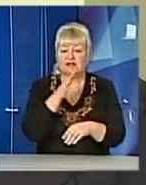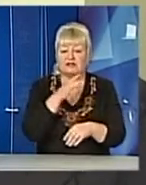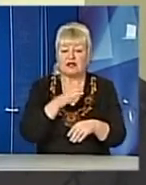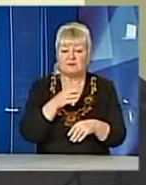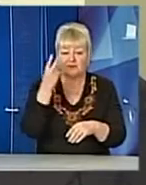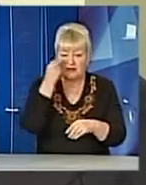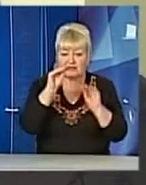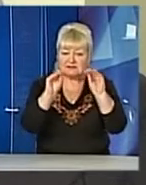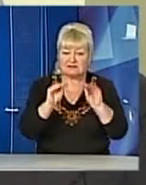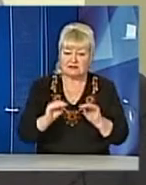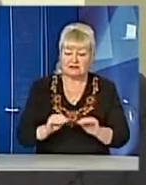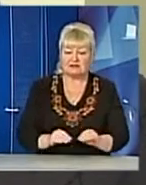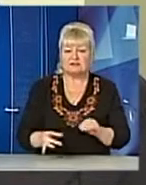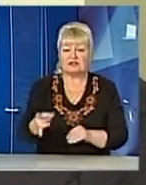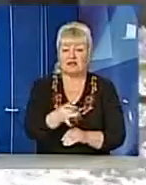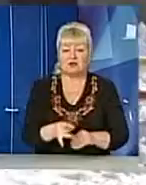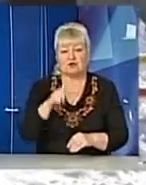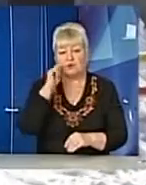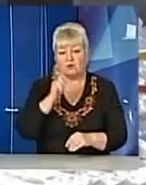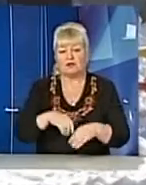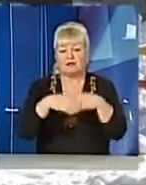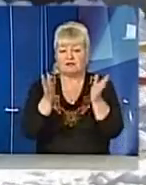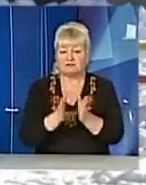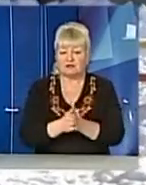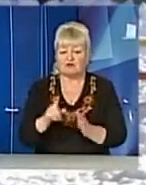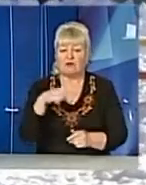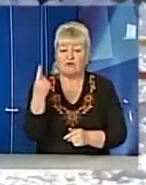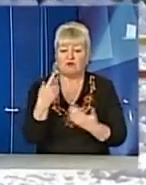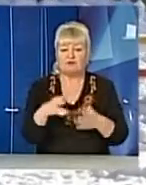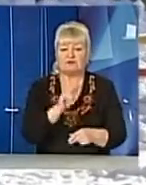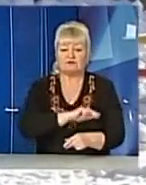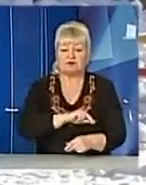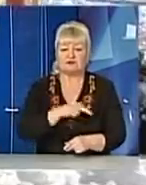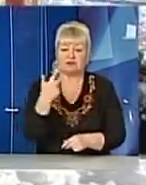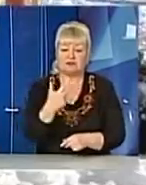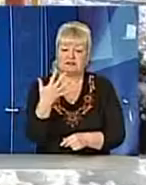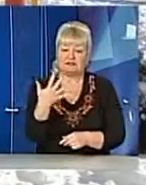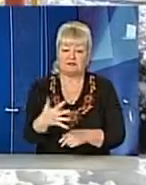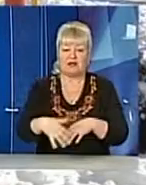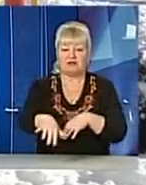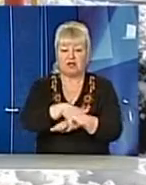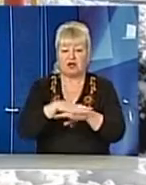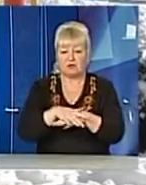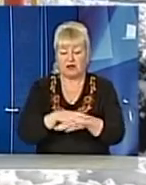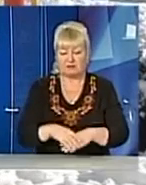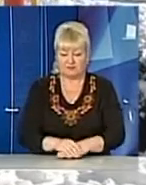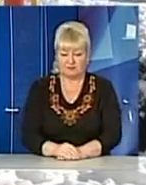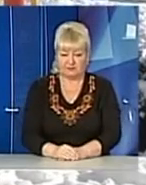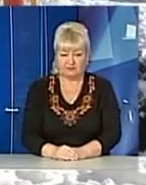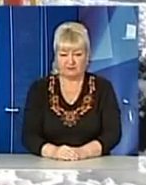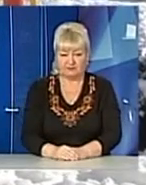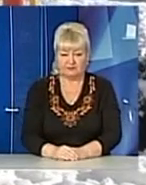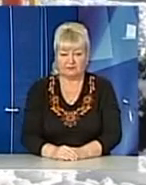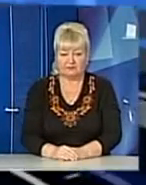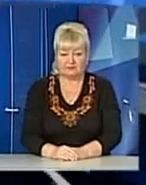в регіоні Україні загалом. До слова, в області вже працює 35 громад. Зоряна Тивін, Тарас Фомін, Іван Кафедів